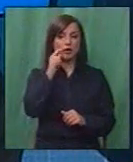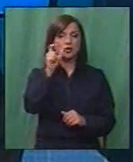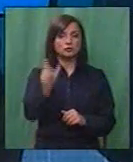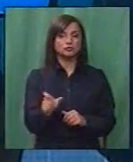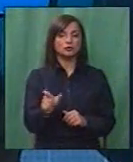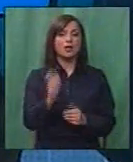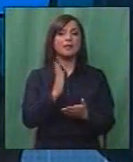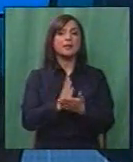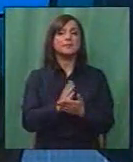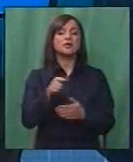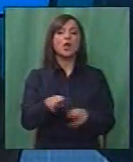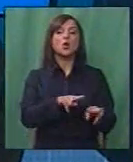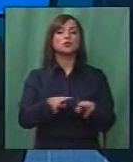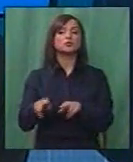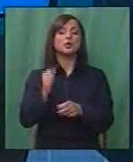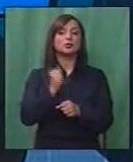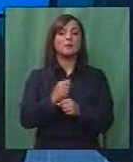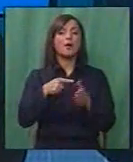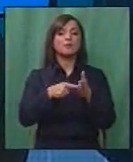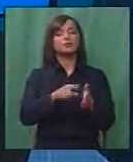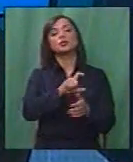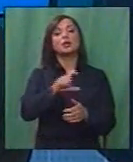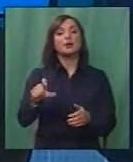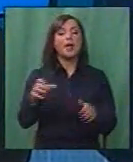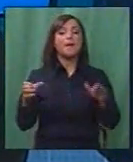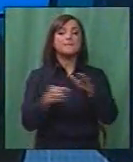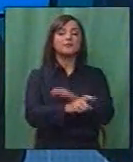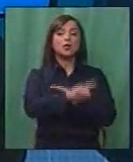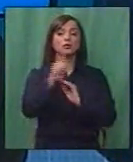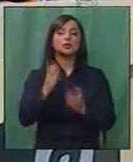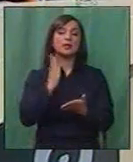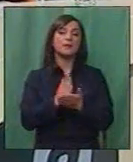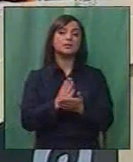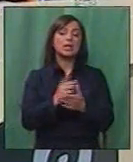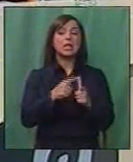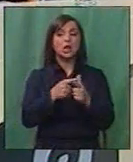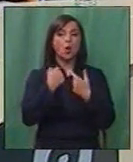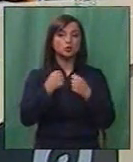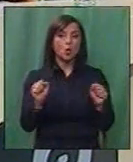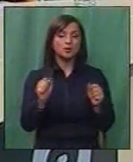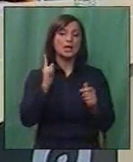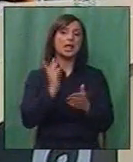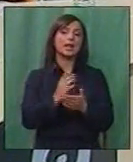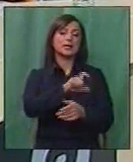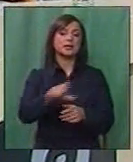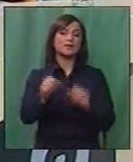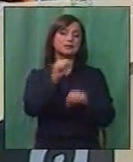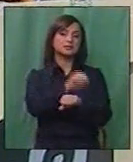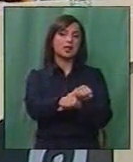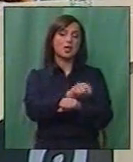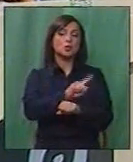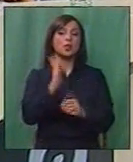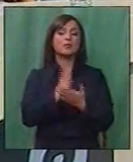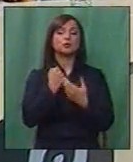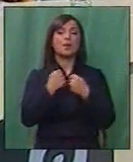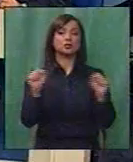да биде во процесот на судска постапка докажувања на вина во притвор седо моментот додека не биде или ослободен, или овинен. Значи, не